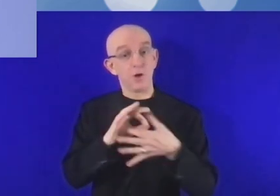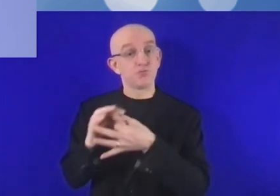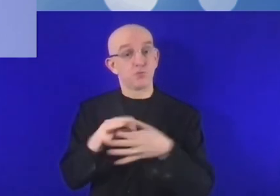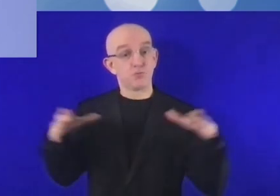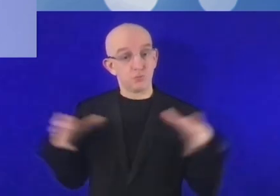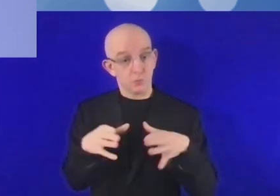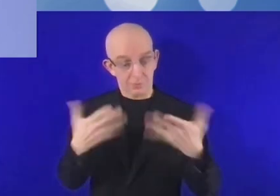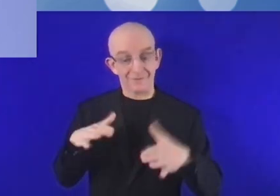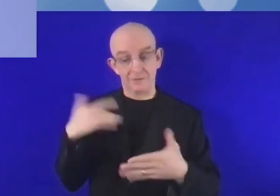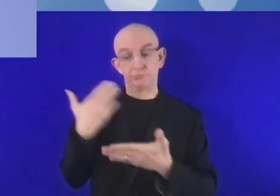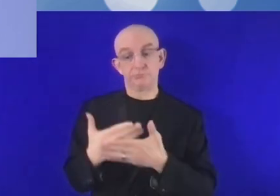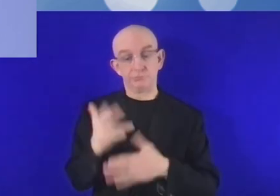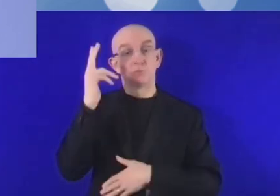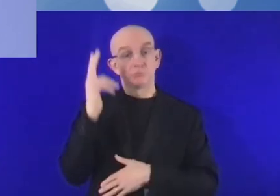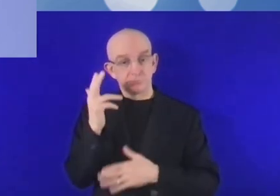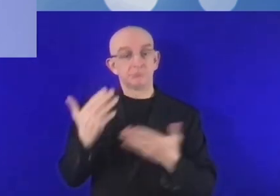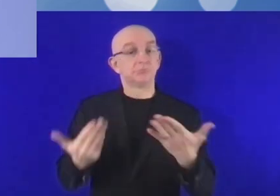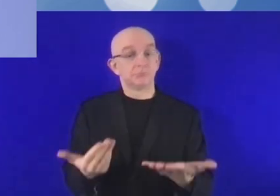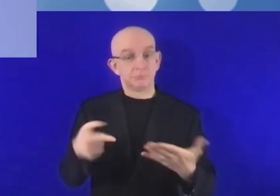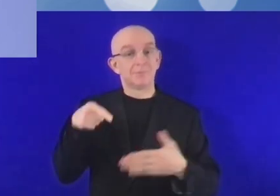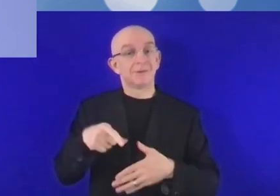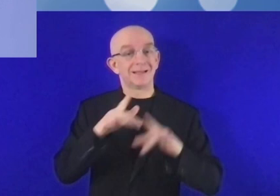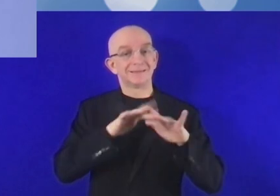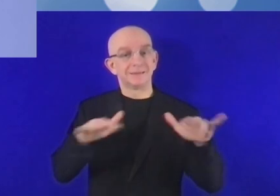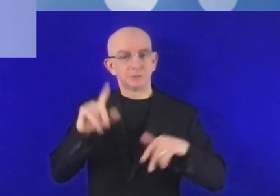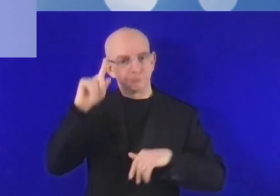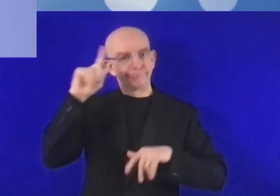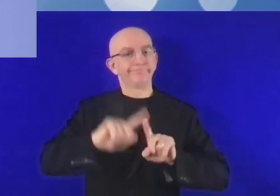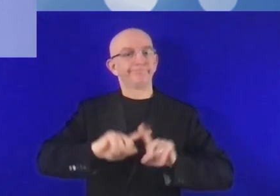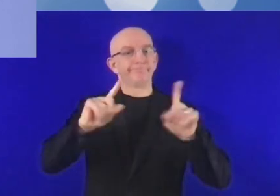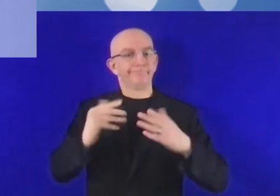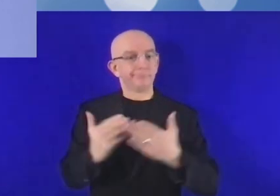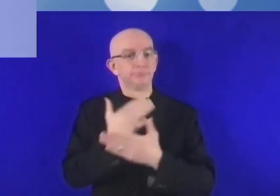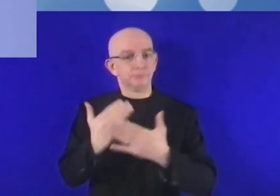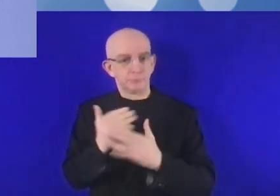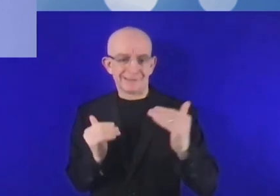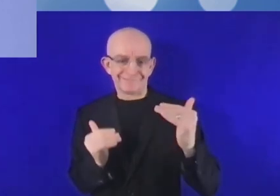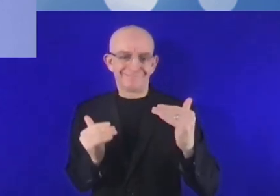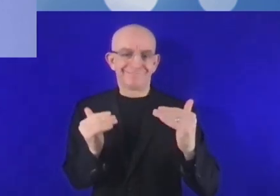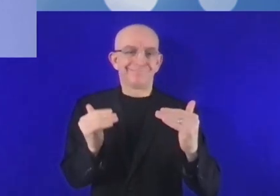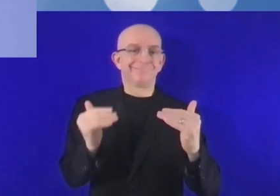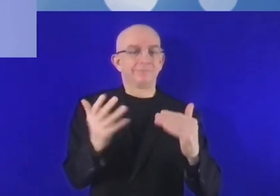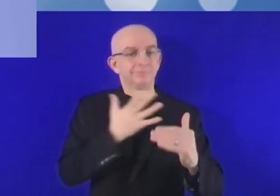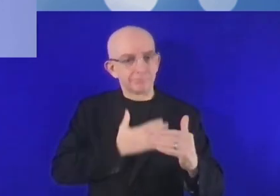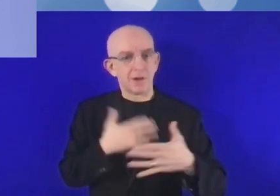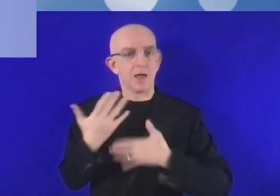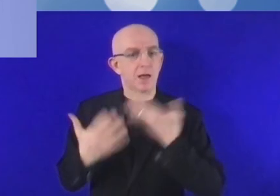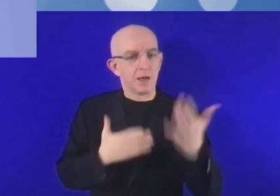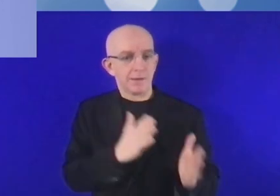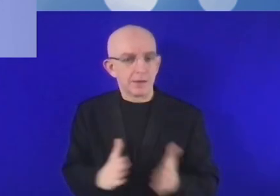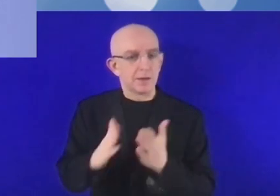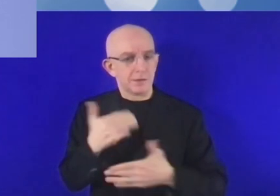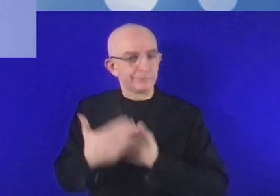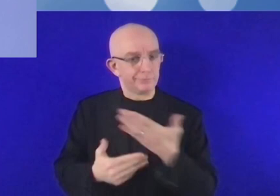la Banque européenne d'investissement, la Banque de reconstruction et de développement, et c'est une coopération avec la Commission